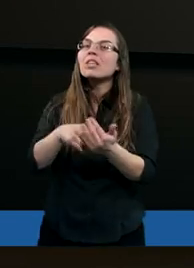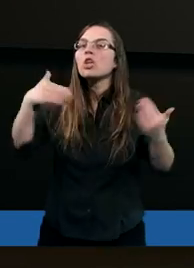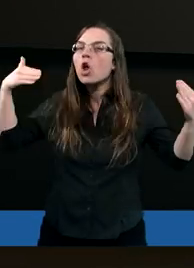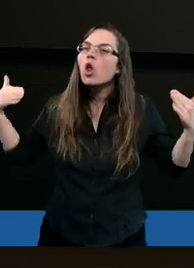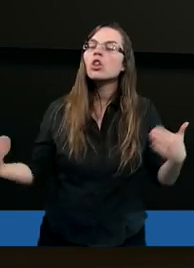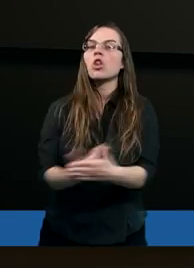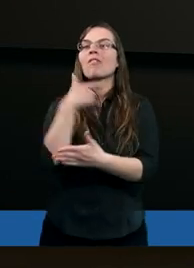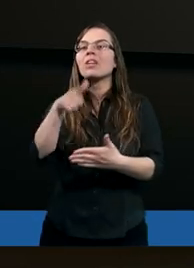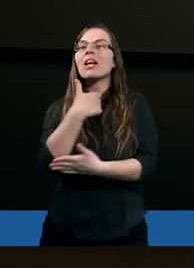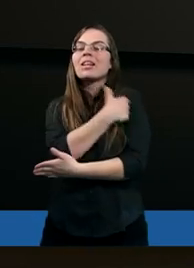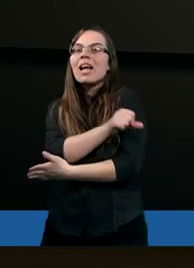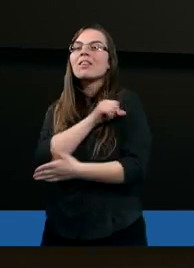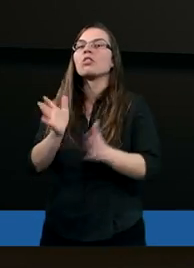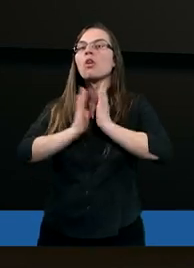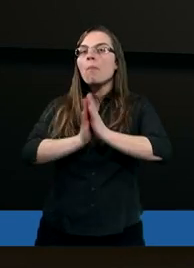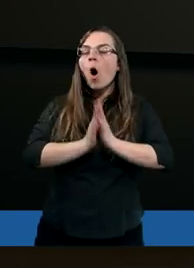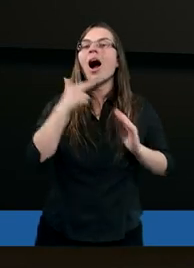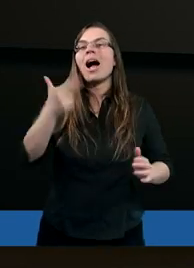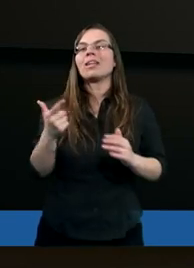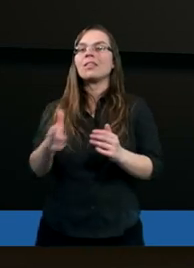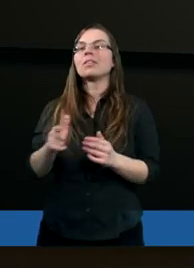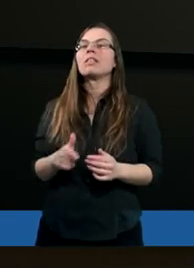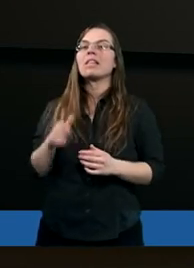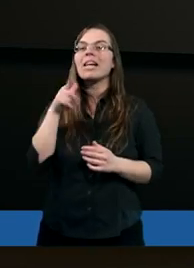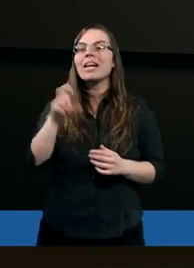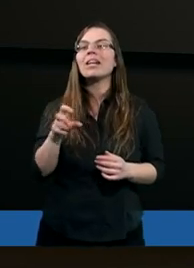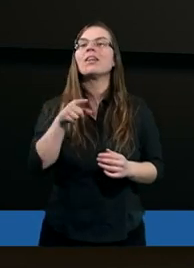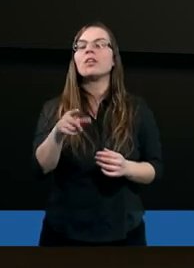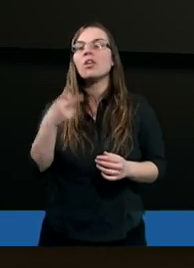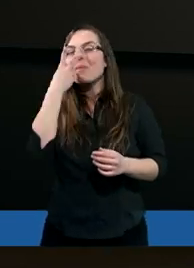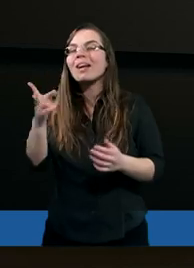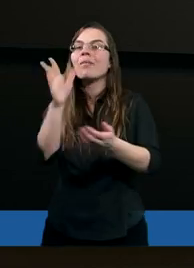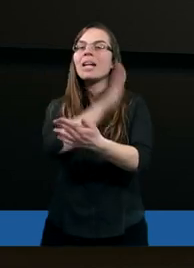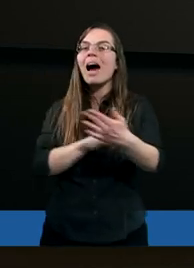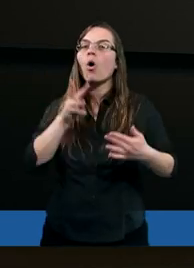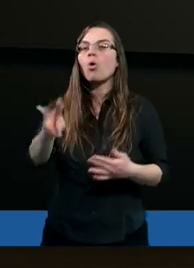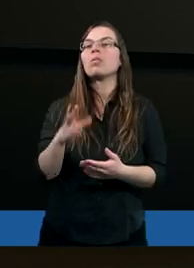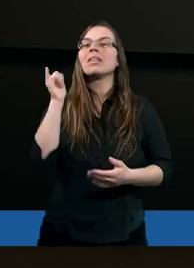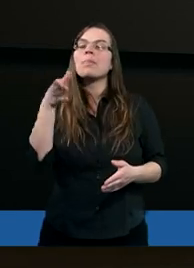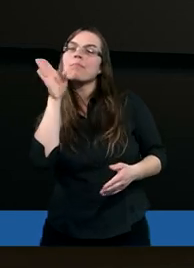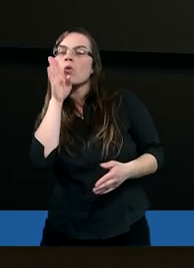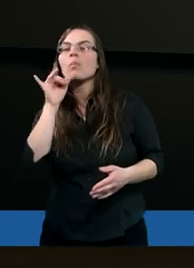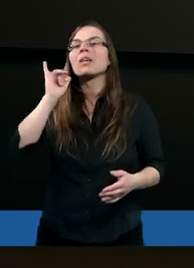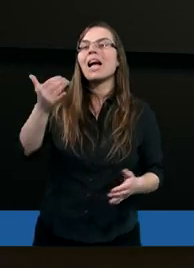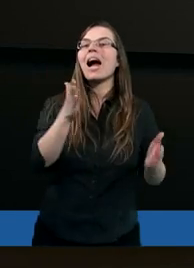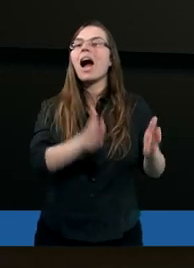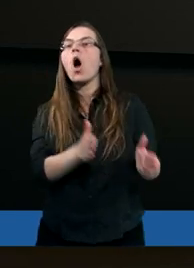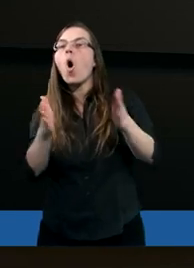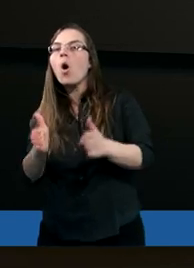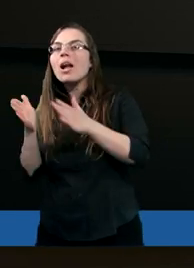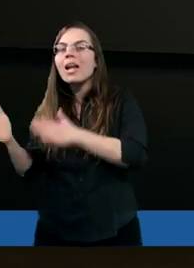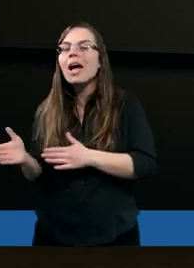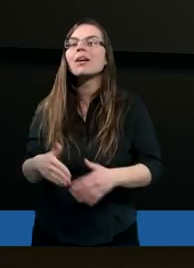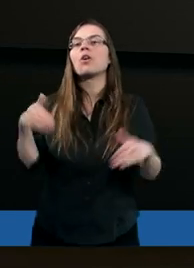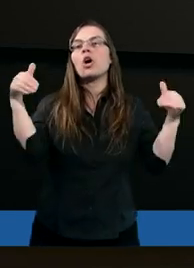chrześcijan z pogan, z tych ościennych narodów i popatrzmy, jak kolejno